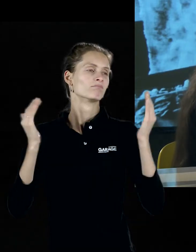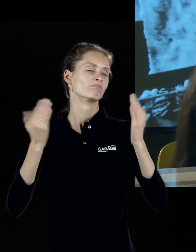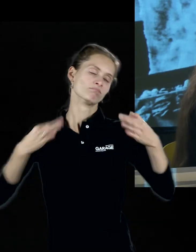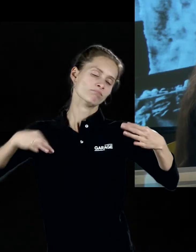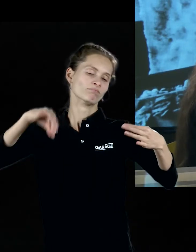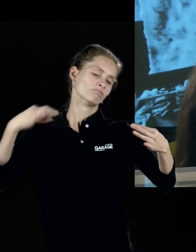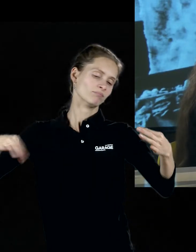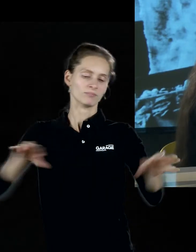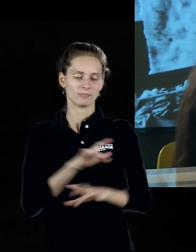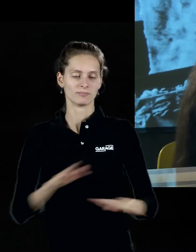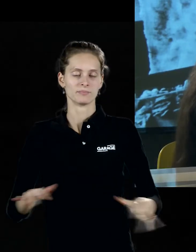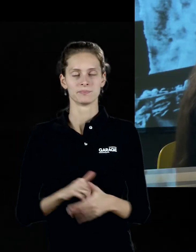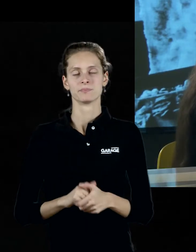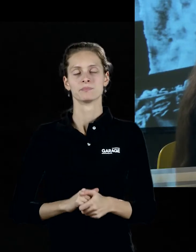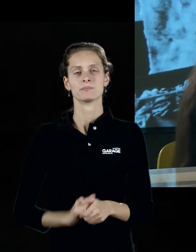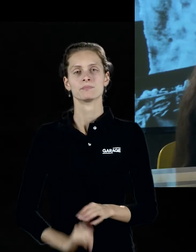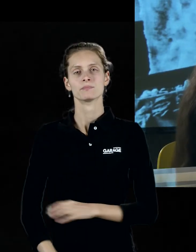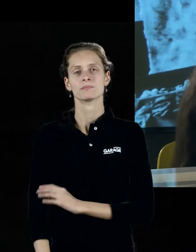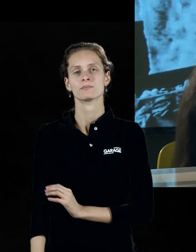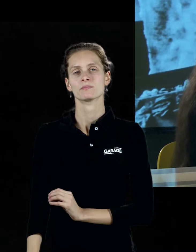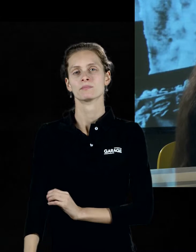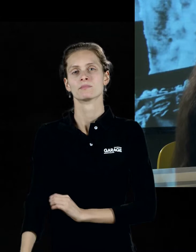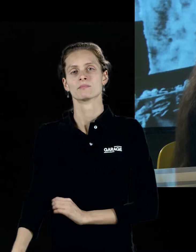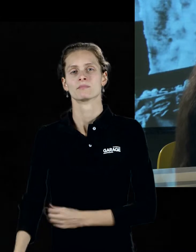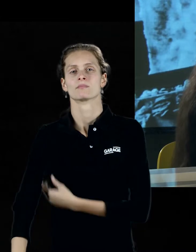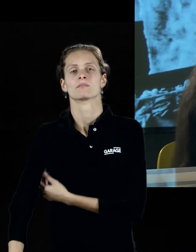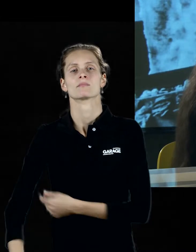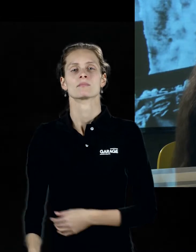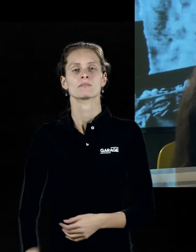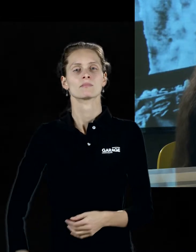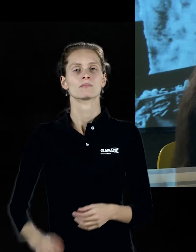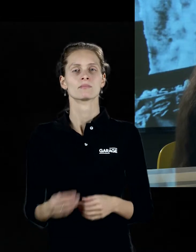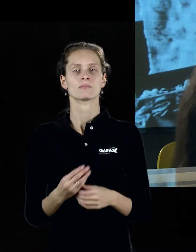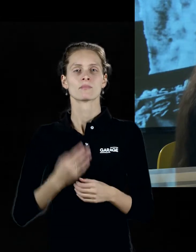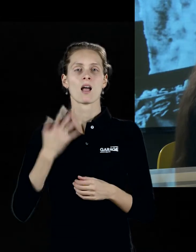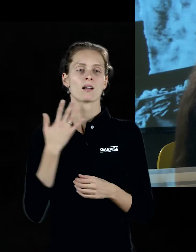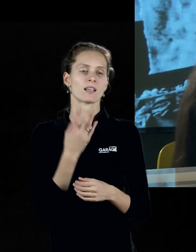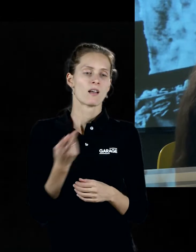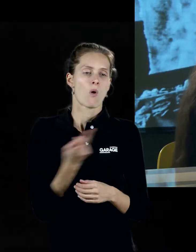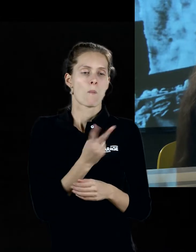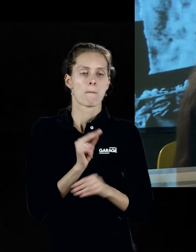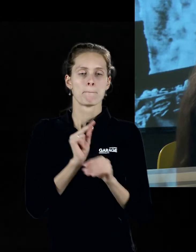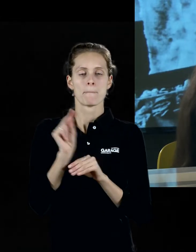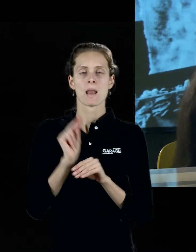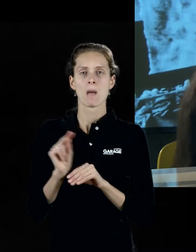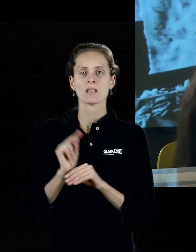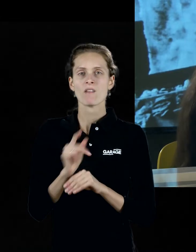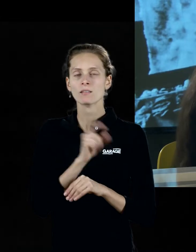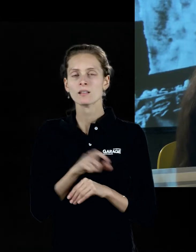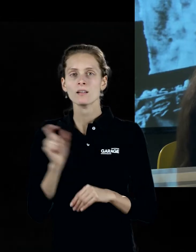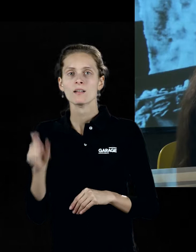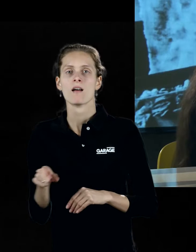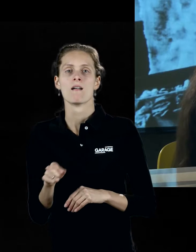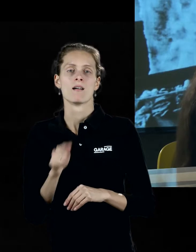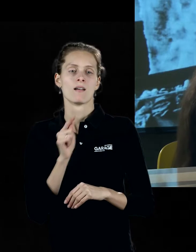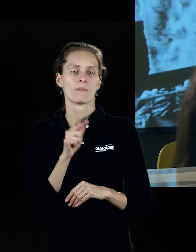Баухауза, когда они, как два преподавателя этой замечательной школы, делили один коттедж,